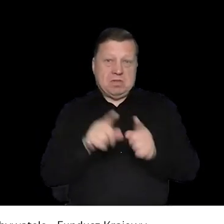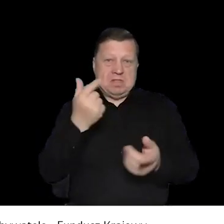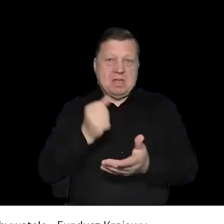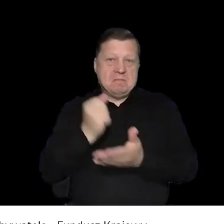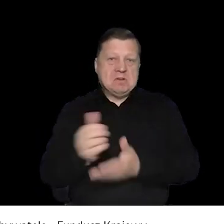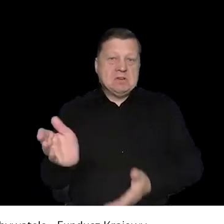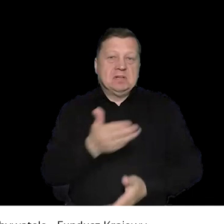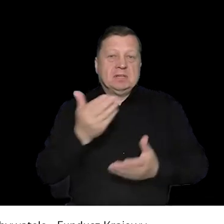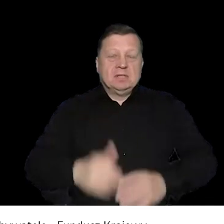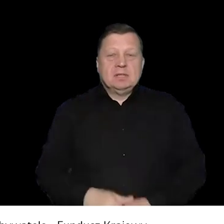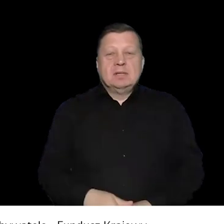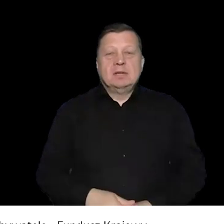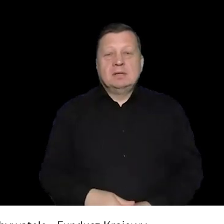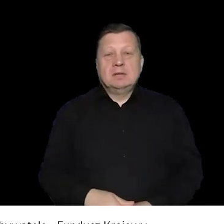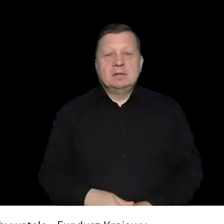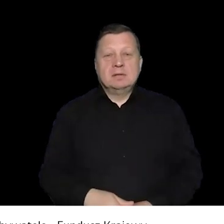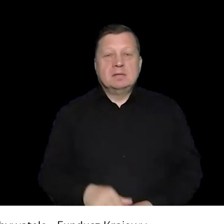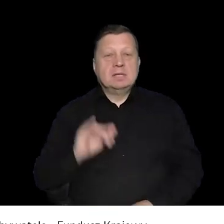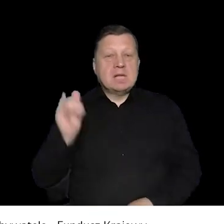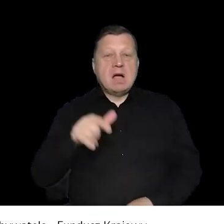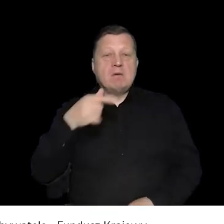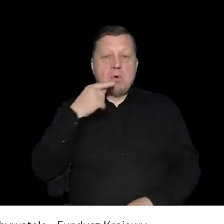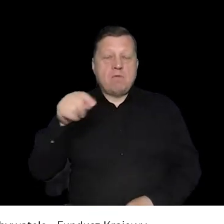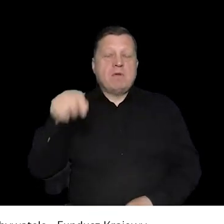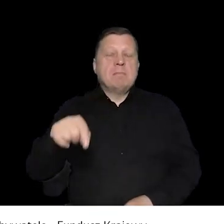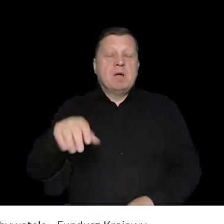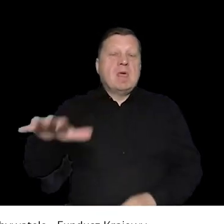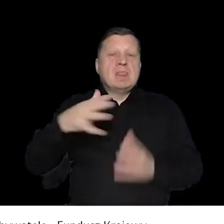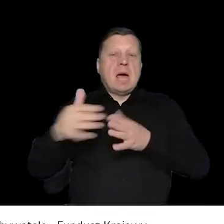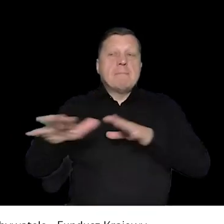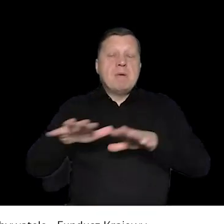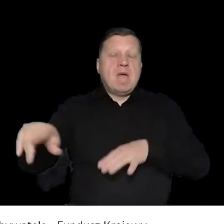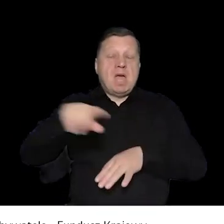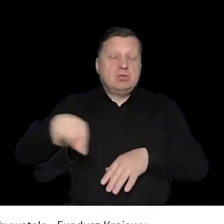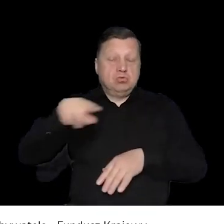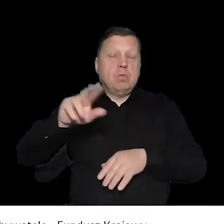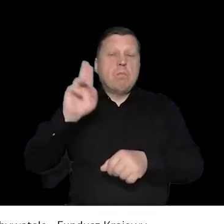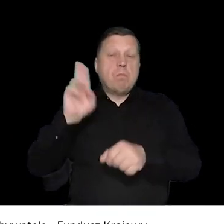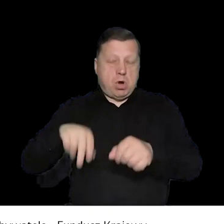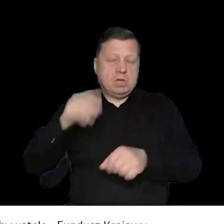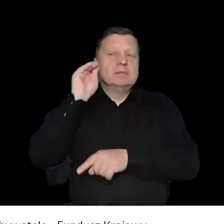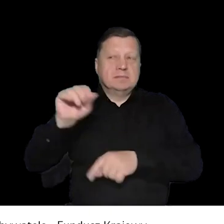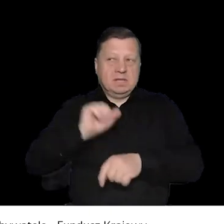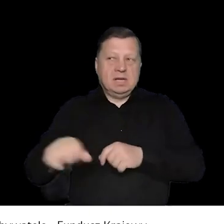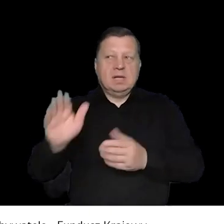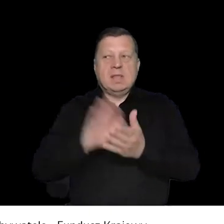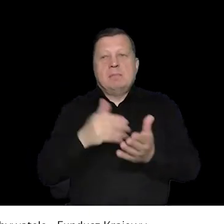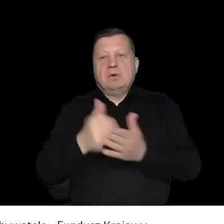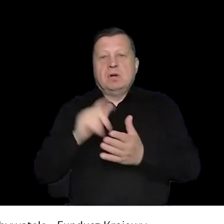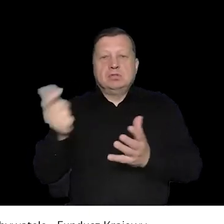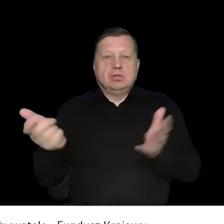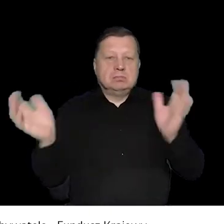wszystkie te zezwolenia, zgłoszenia i tak dalej tego nie dotyczą. Oczywiście w praktyce wygląda tak, że zawsze